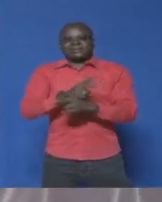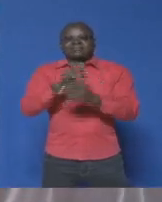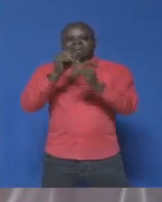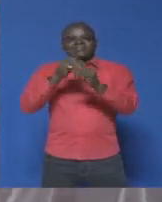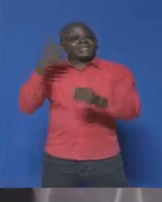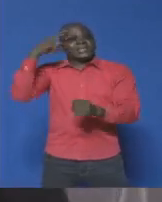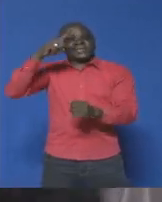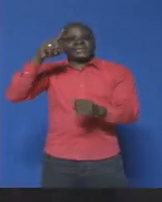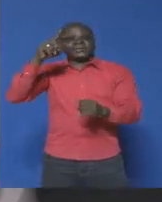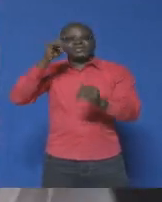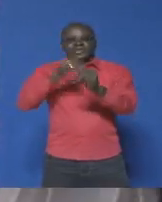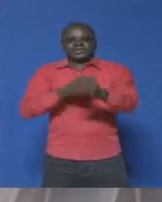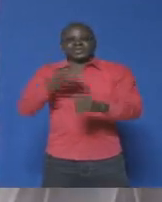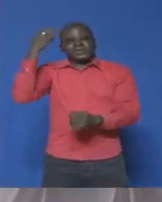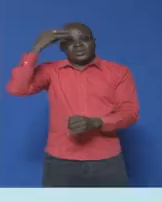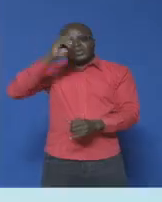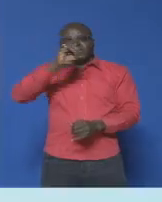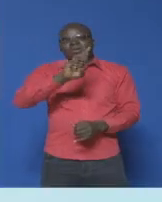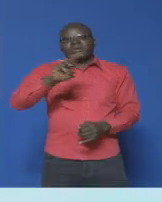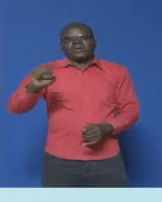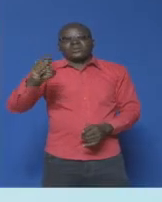chevaliers de l'ordre de l'étalon.